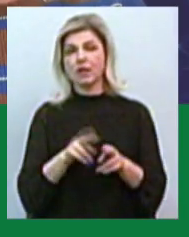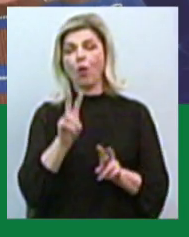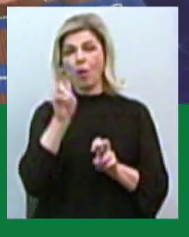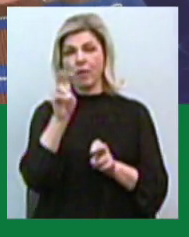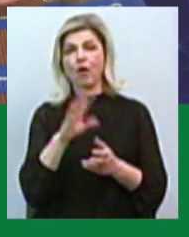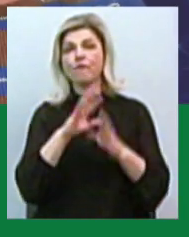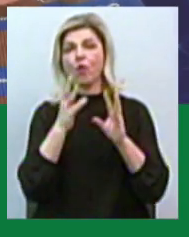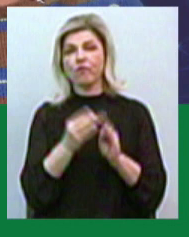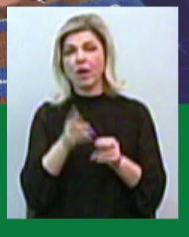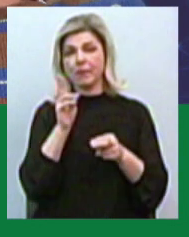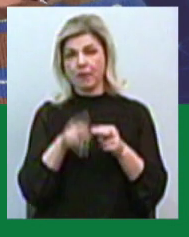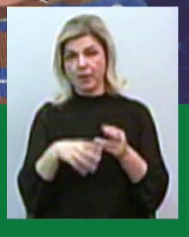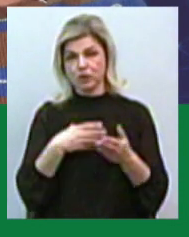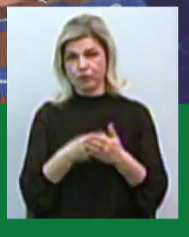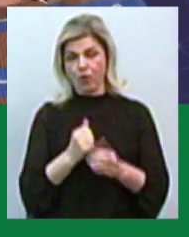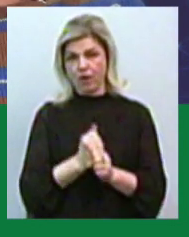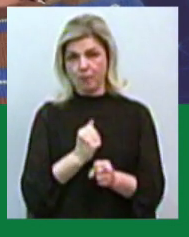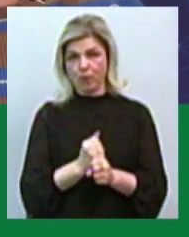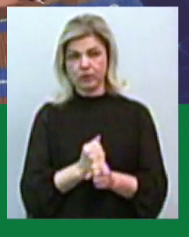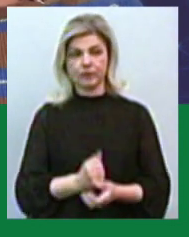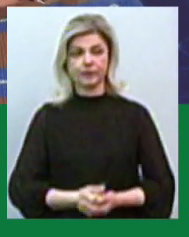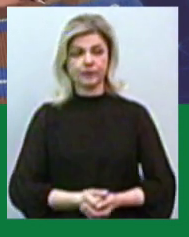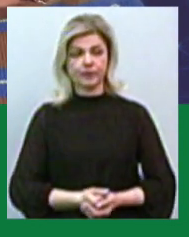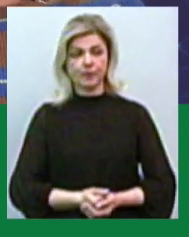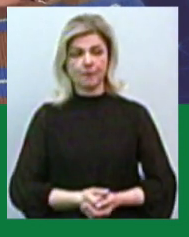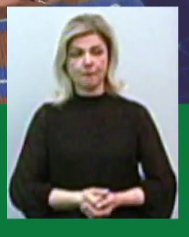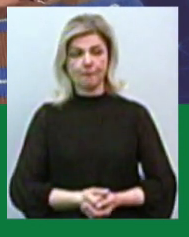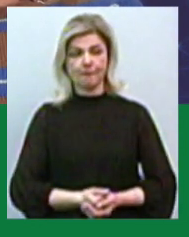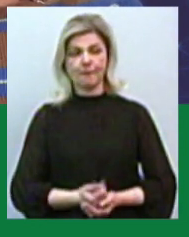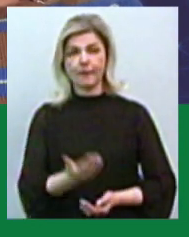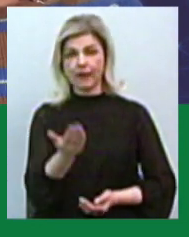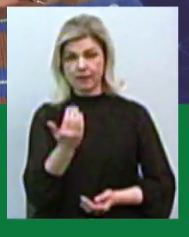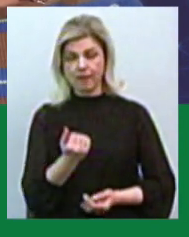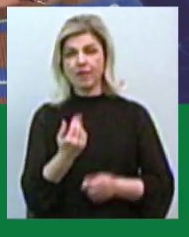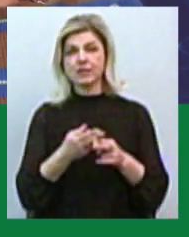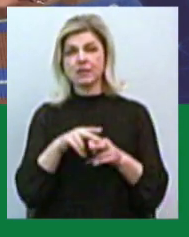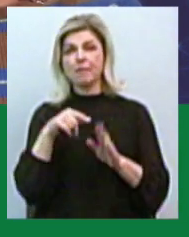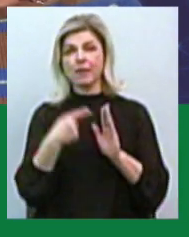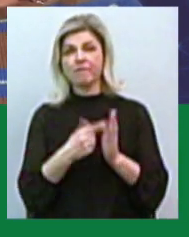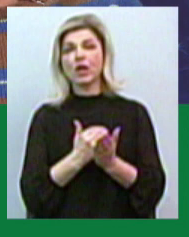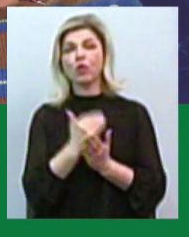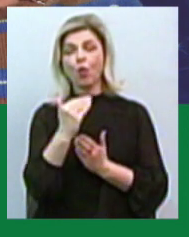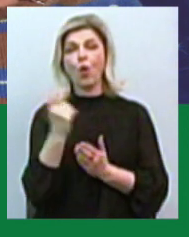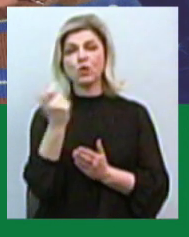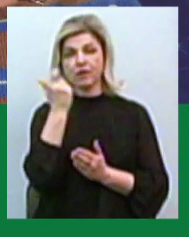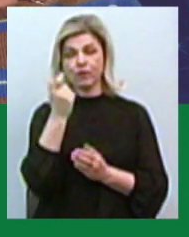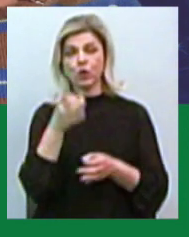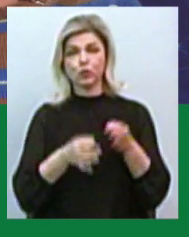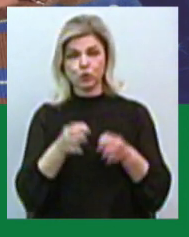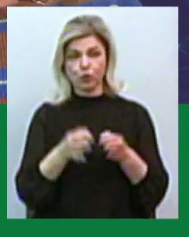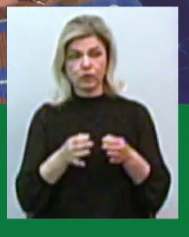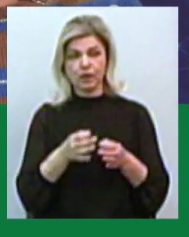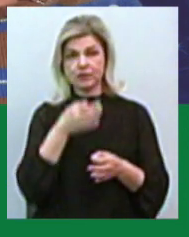взагалі припинила свою діяльність. Тут вони спливають. Давайте ми це питання закриємо. Верховний суд, Весподарський суд, Верховний суд